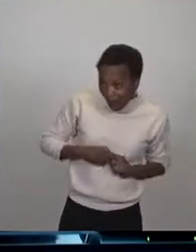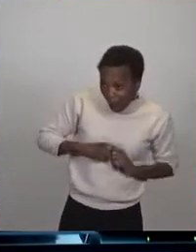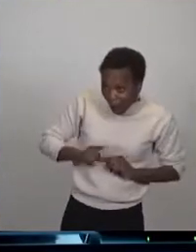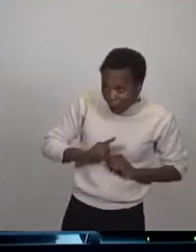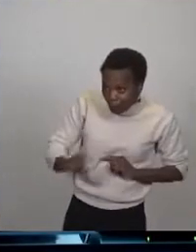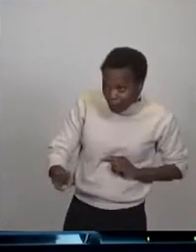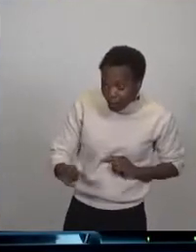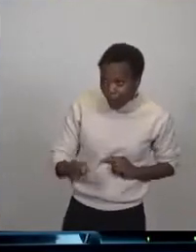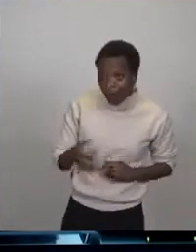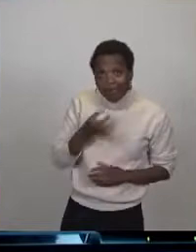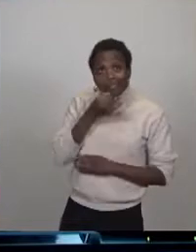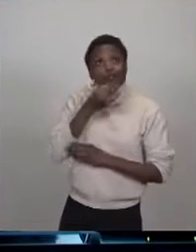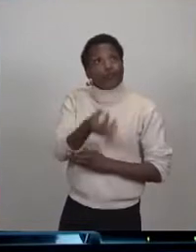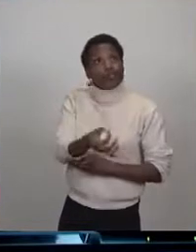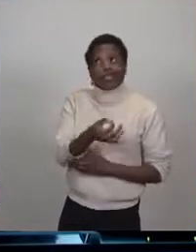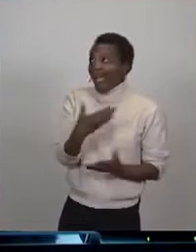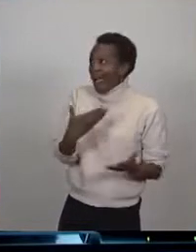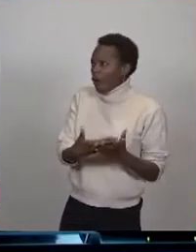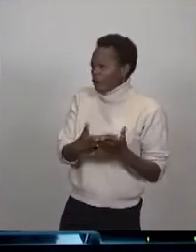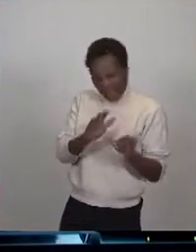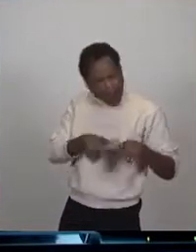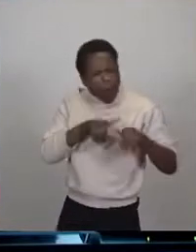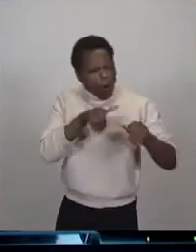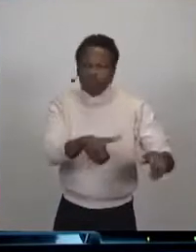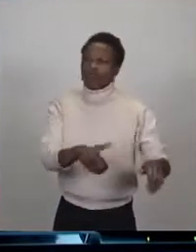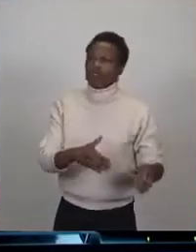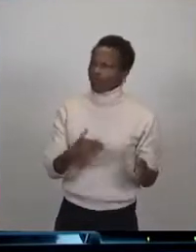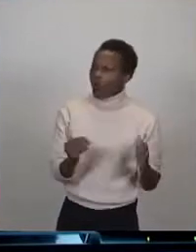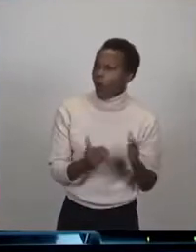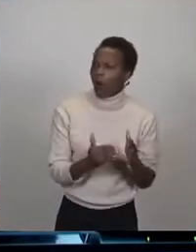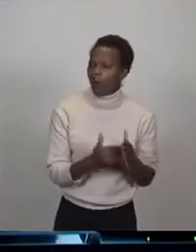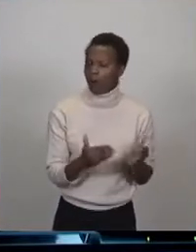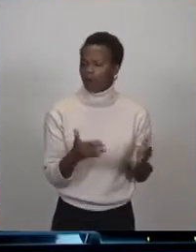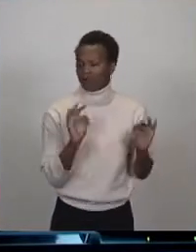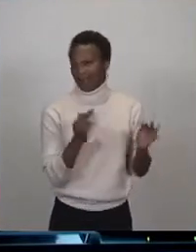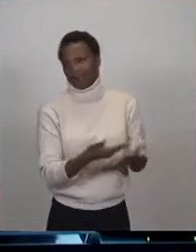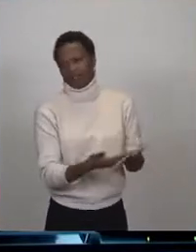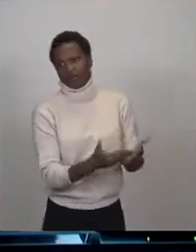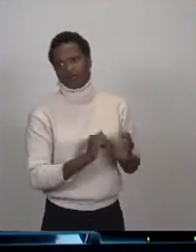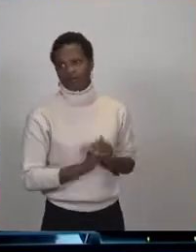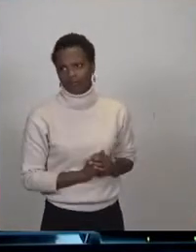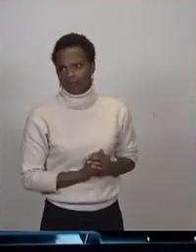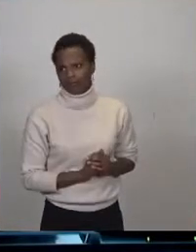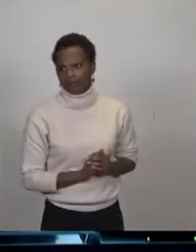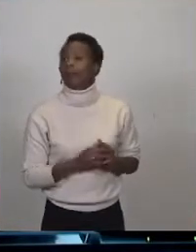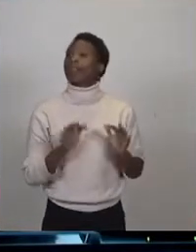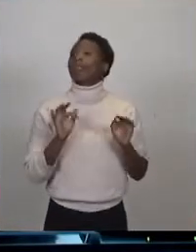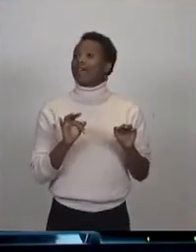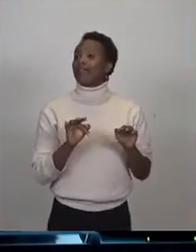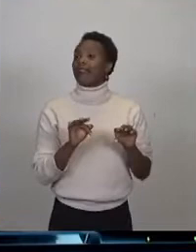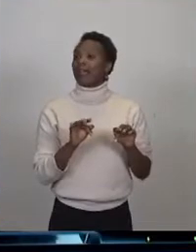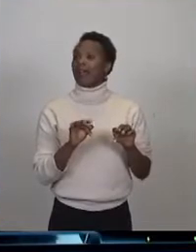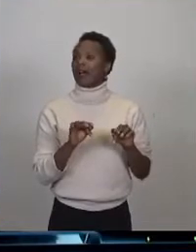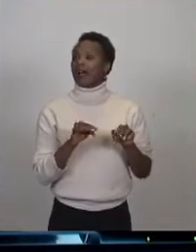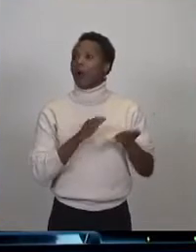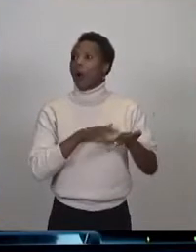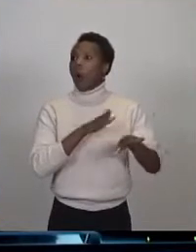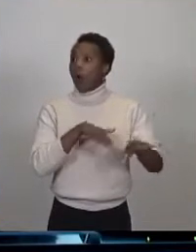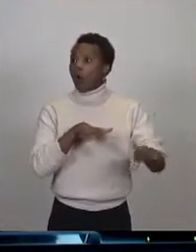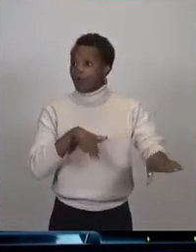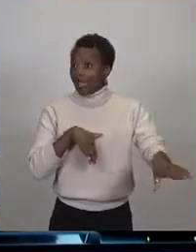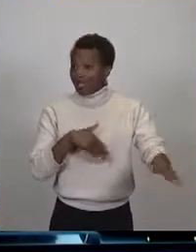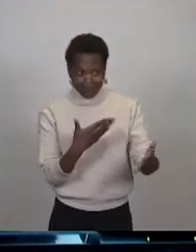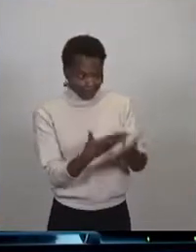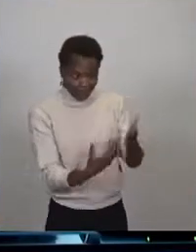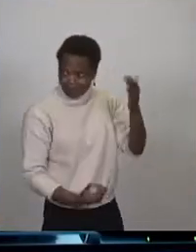puisse comme ça dire qu va continuer, on va aller plus loin sur cette situation-là. La situation des embouteillages, elle'est pas nouvelle. Elle n'est pas que de votre fait.